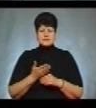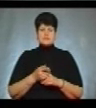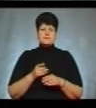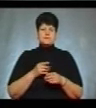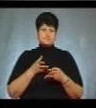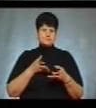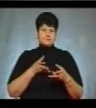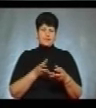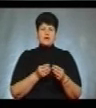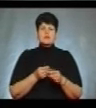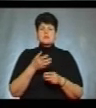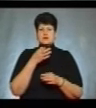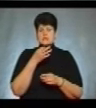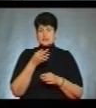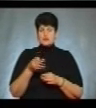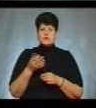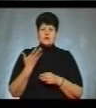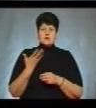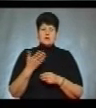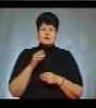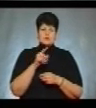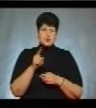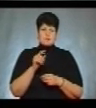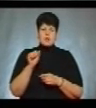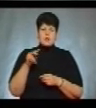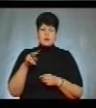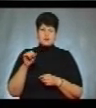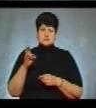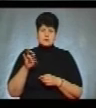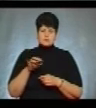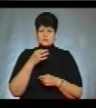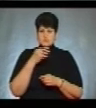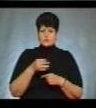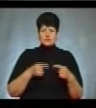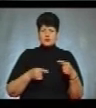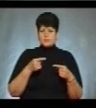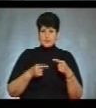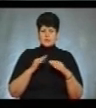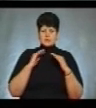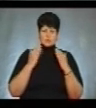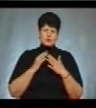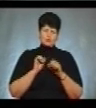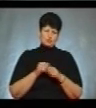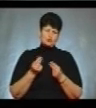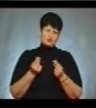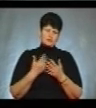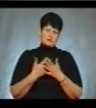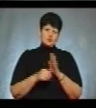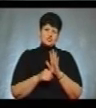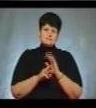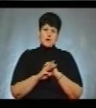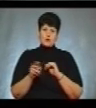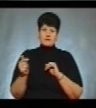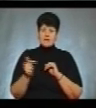голова правління Суспільного мовника Зураб Аласанія заявив, що дебати на стадіоні можуть коштувати приблизно 6 мільйонів